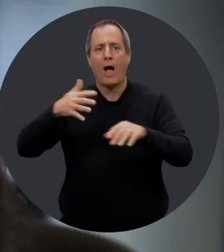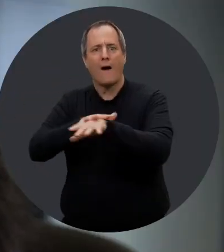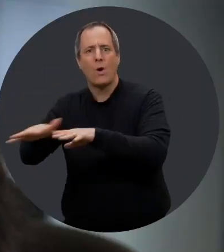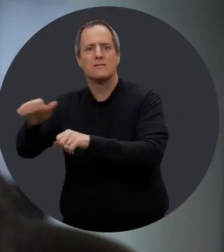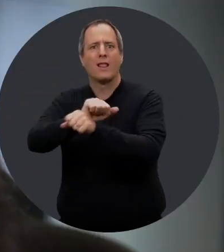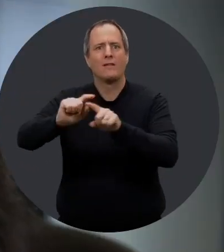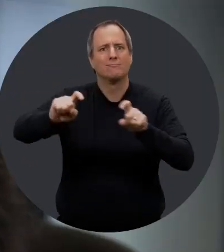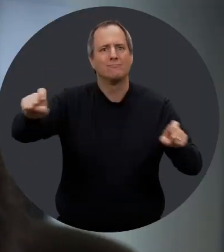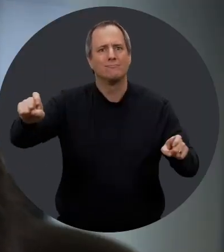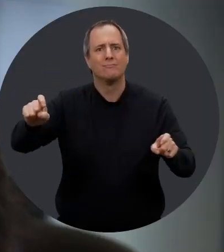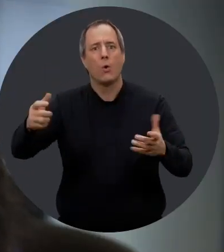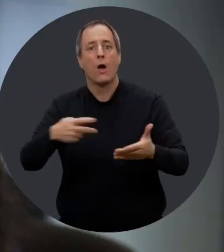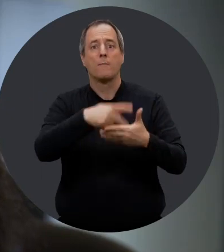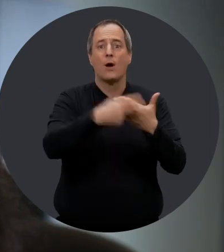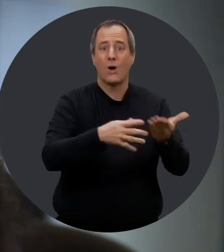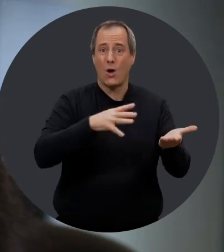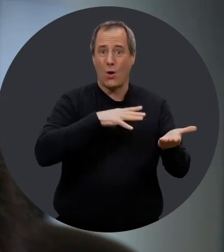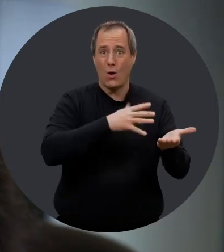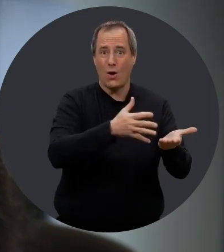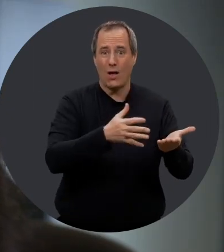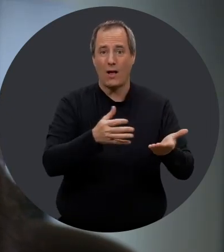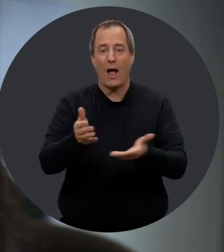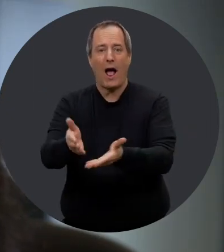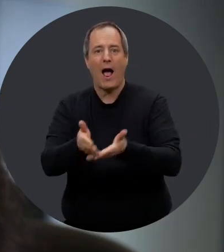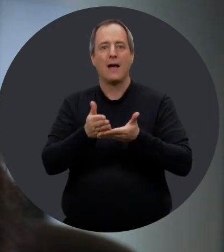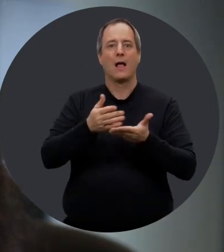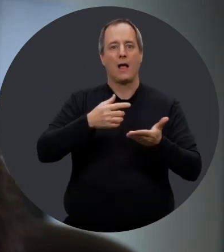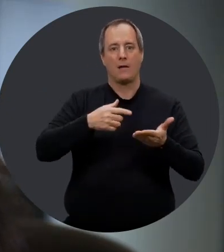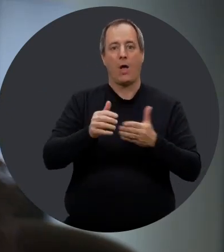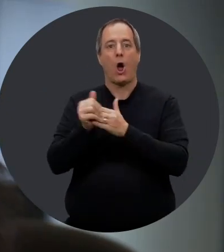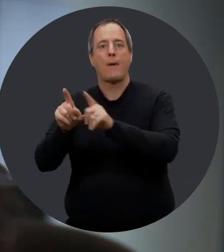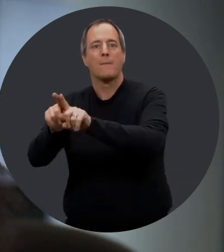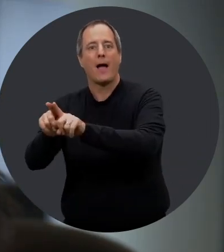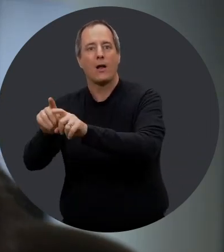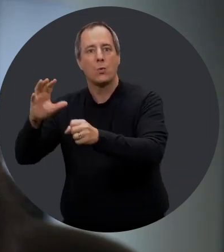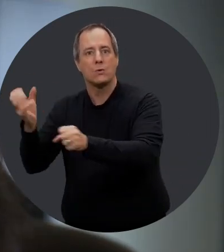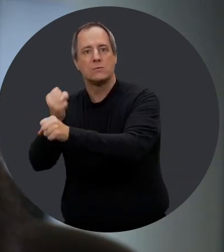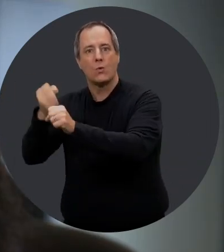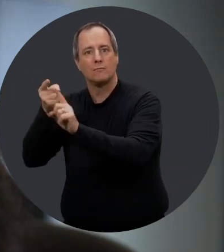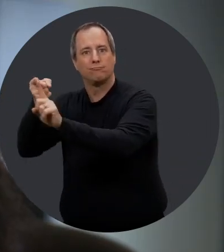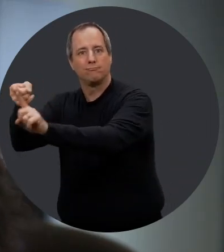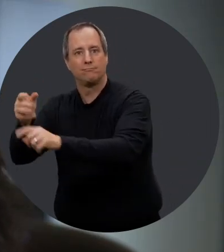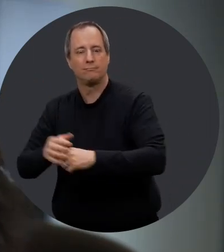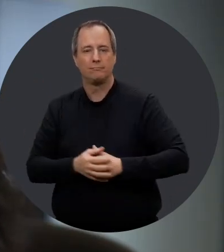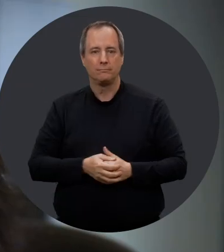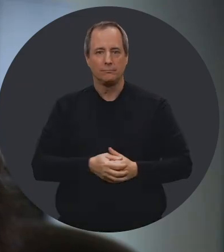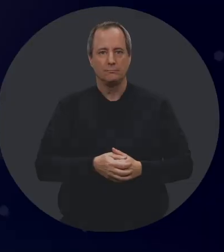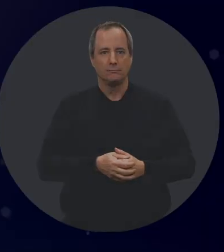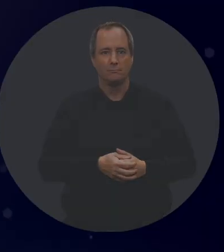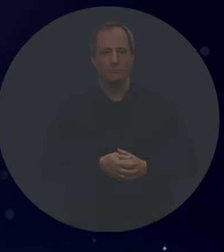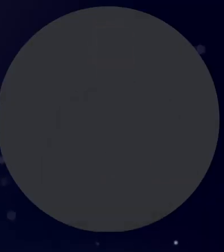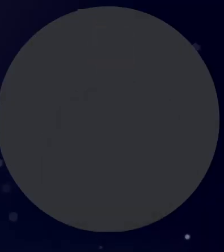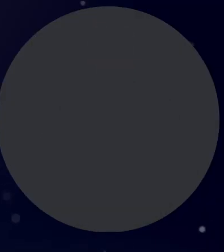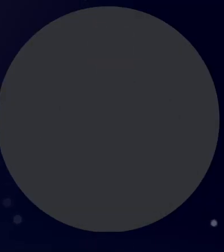nommer, ils influencent les choix d'activités ou les projets qu'ils vivent. puis ça nous permet, nous, de les accompagner dans cette réussite-là.